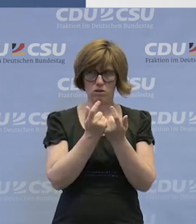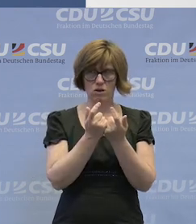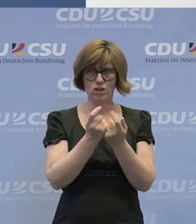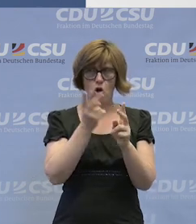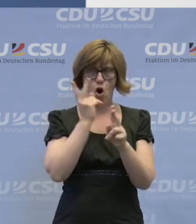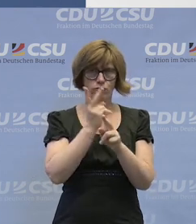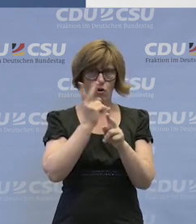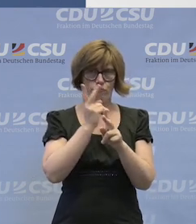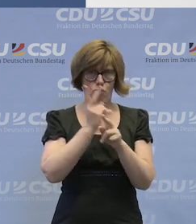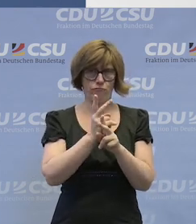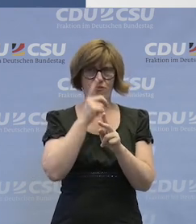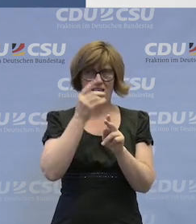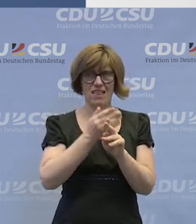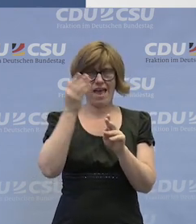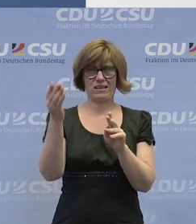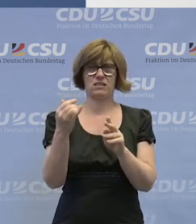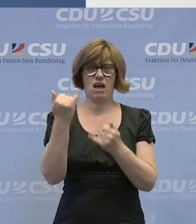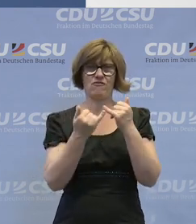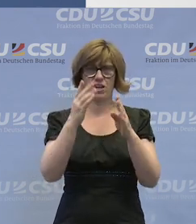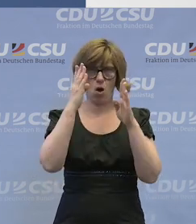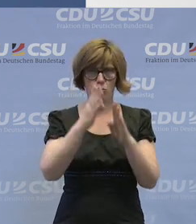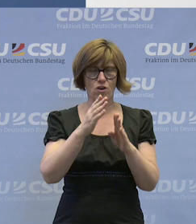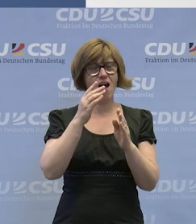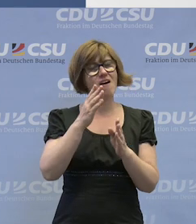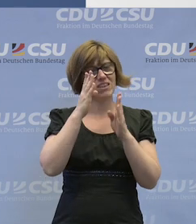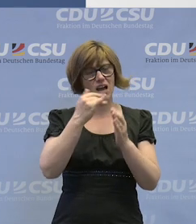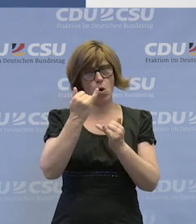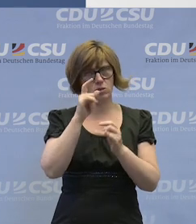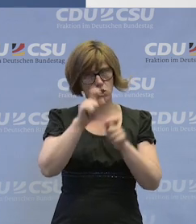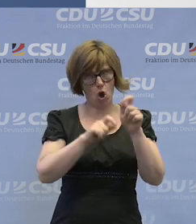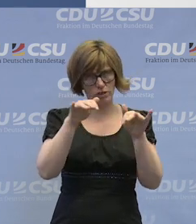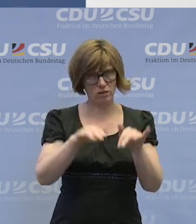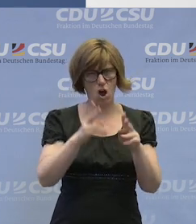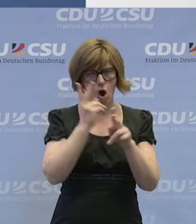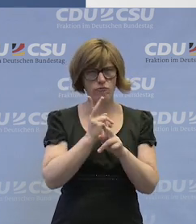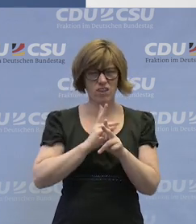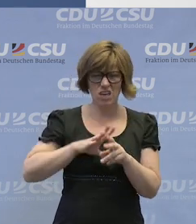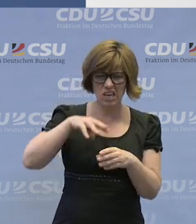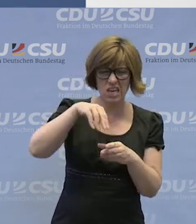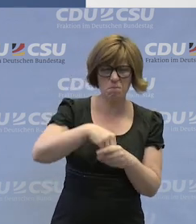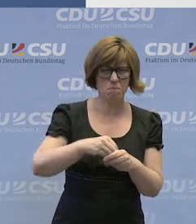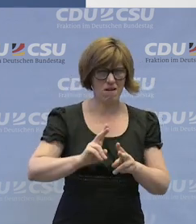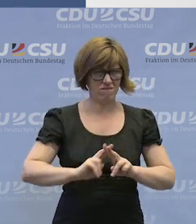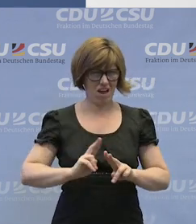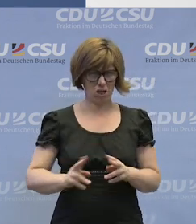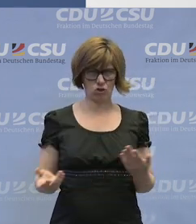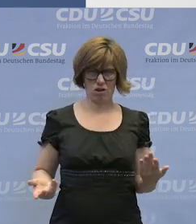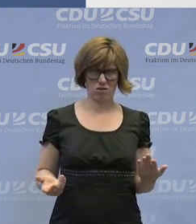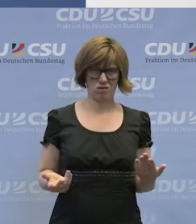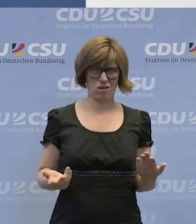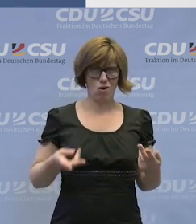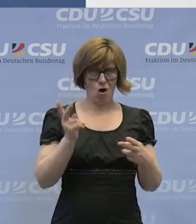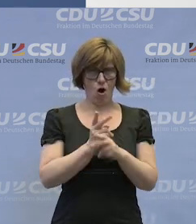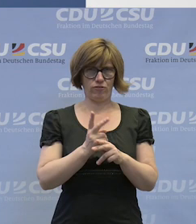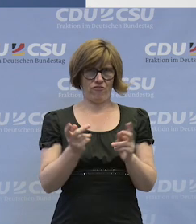häufig, auch wenn jetzt externe Vertrauensleute genommen werden können, ja häufig selbst Mitarbeiter der Werkstatt. Und sind auch